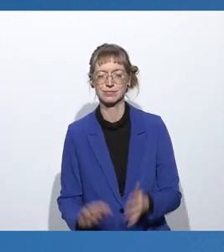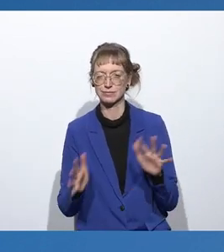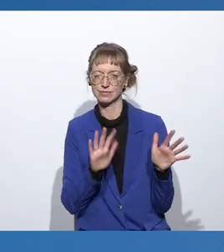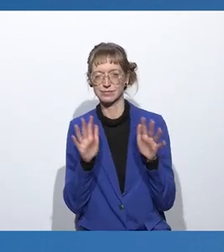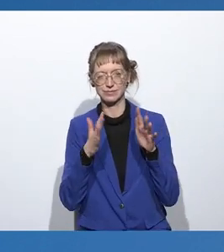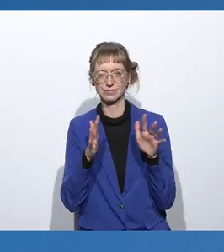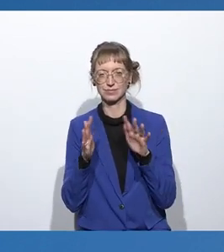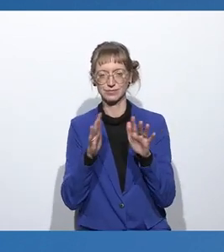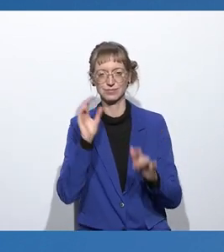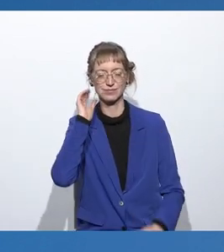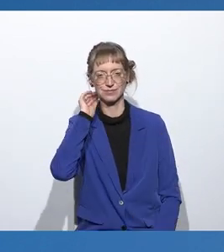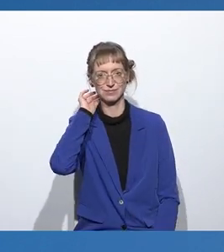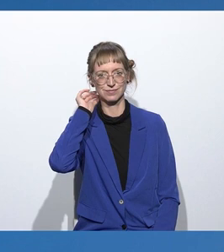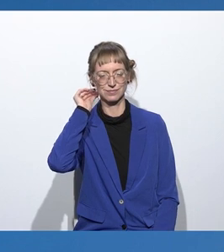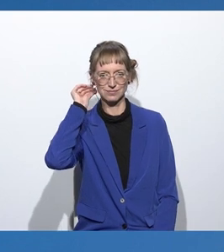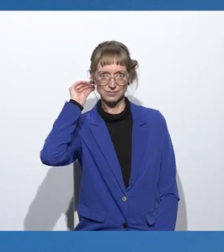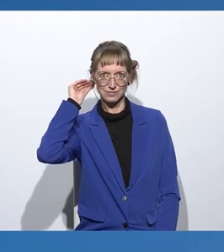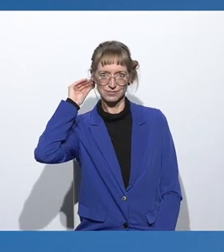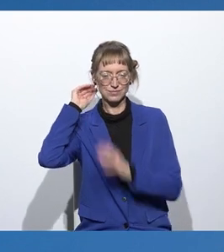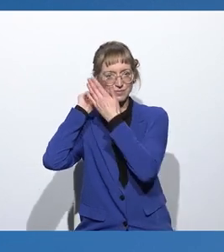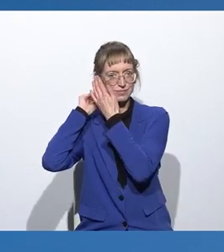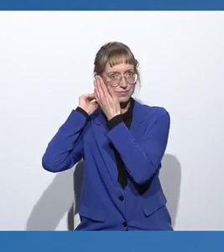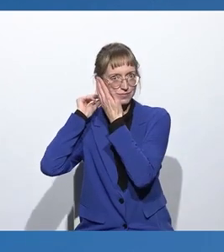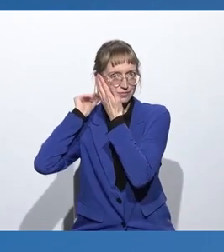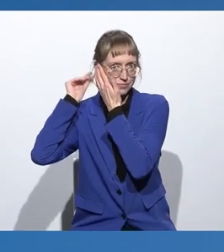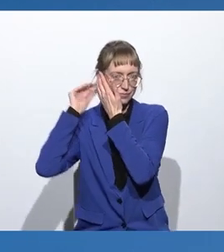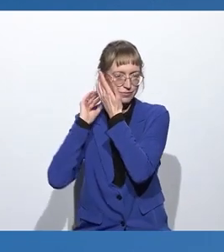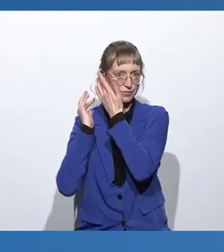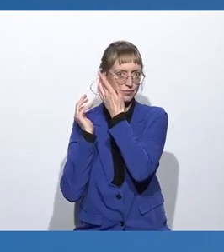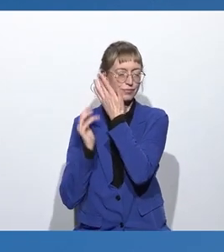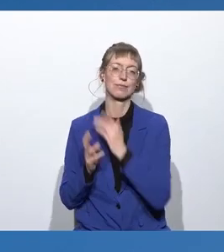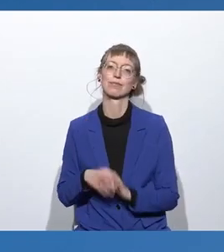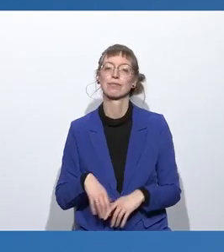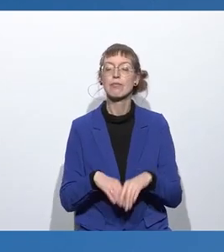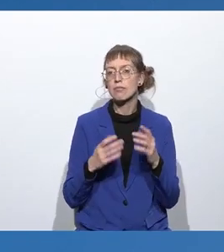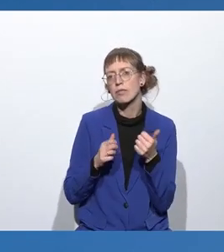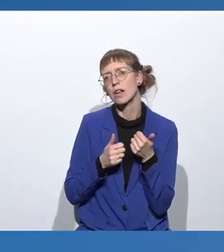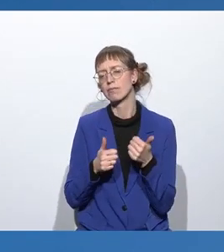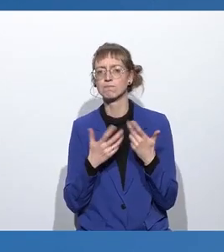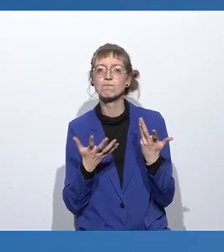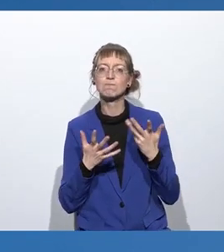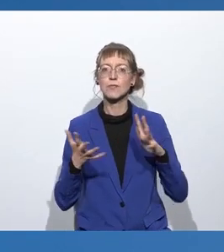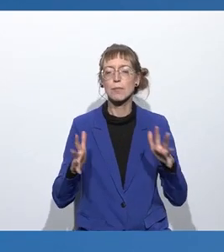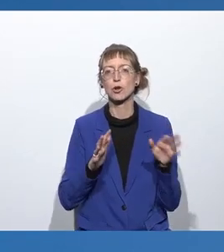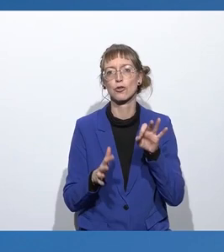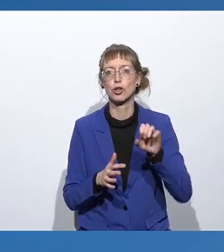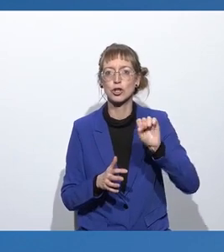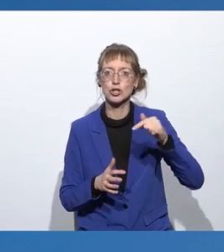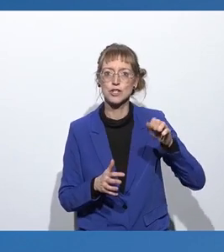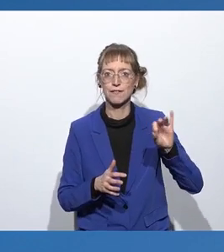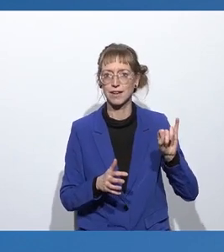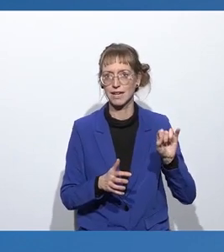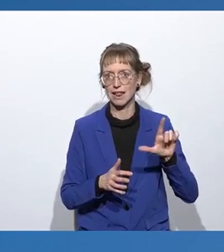Also, ja, natürlich gibt es da einen Applaus für Bundesministerin Steffi Lembke. Wir haben gesehen, das Thema hat im Bundesministerium für